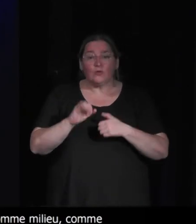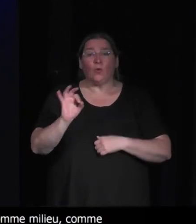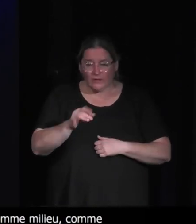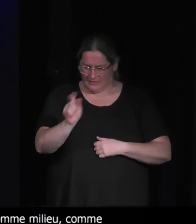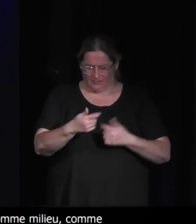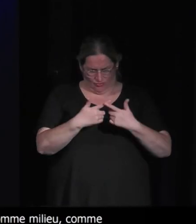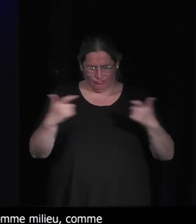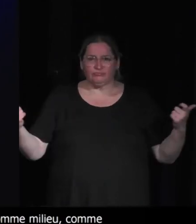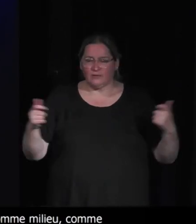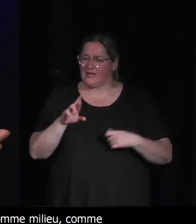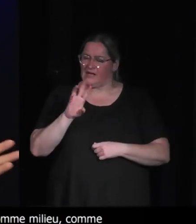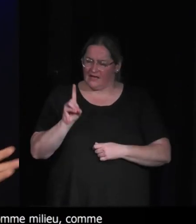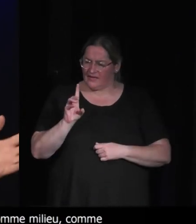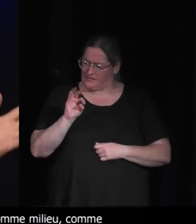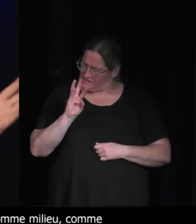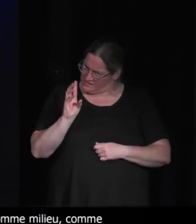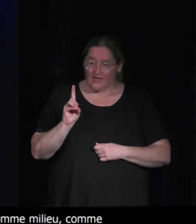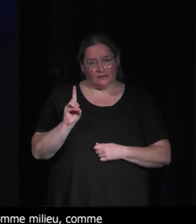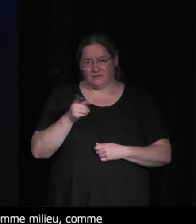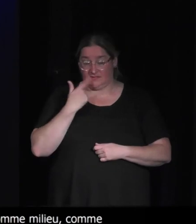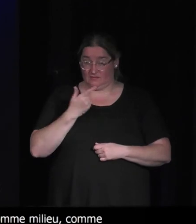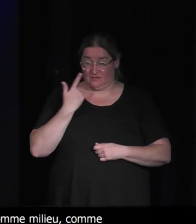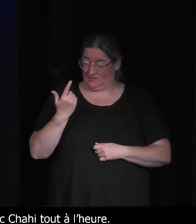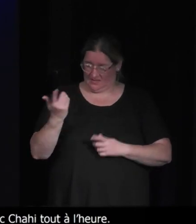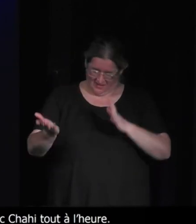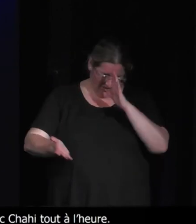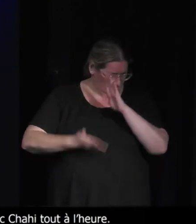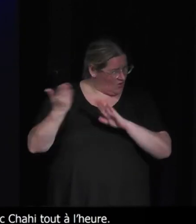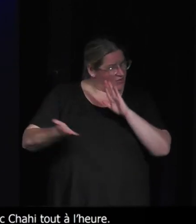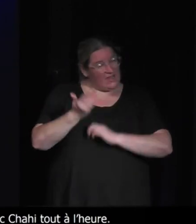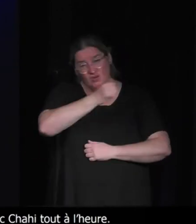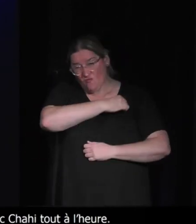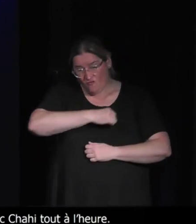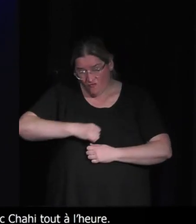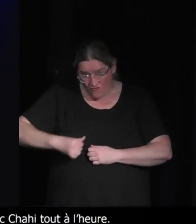vraiment, et Red Dead, c'est le paradoxe de la wilderness sur la next gen.